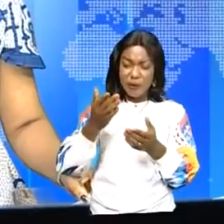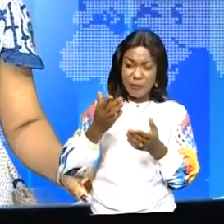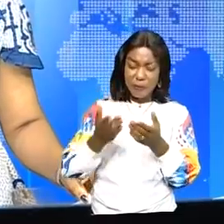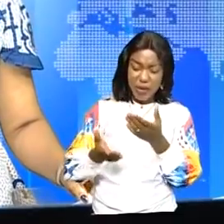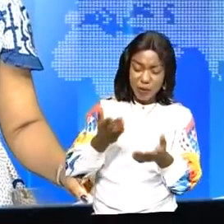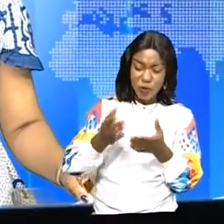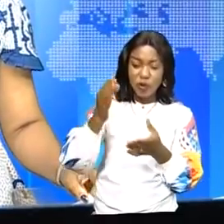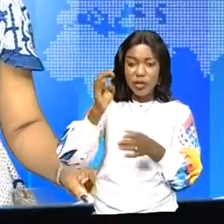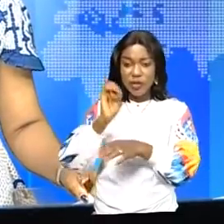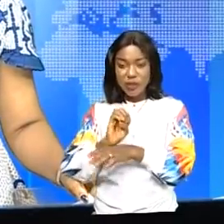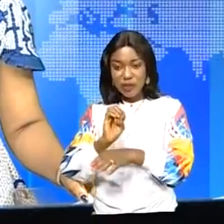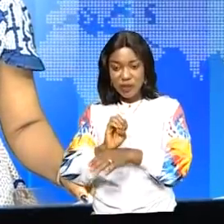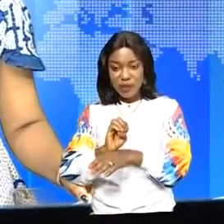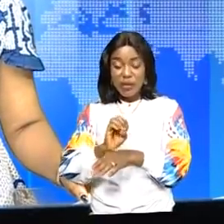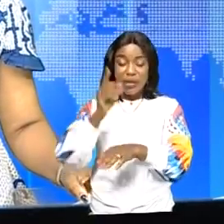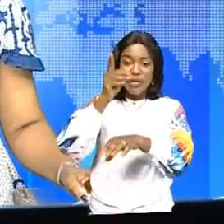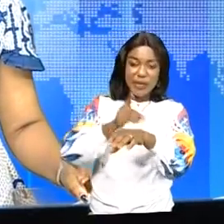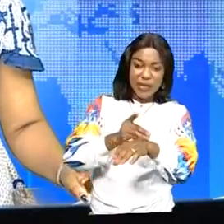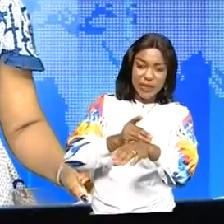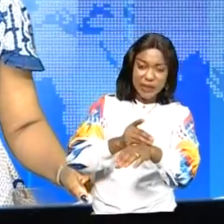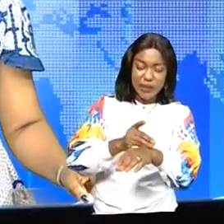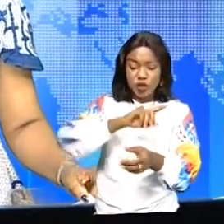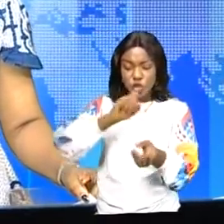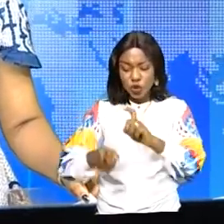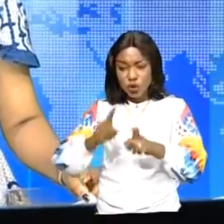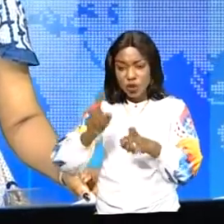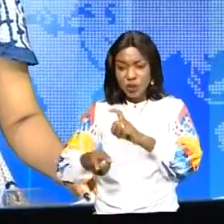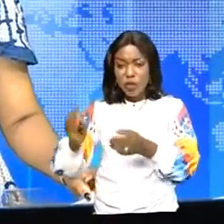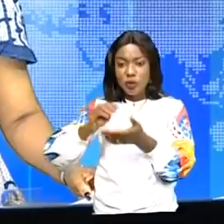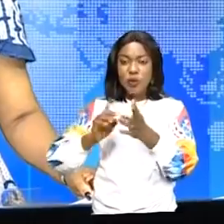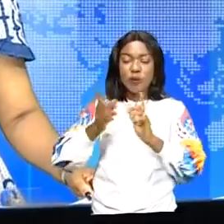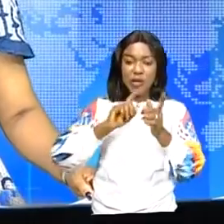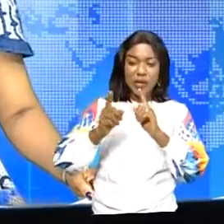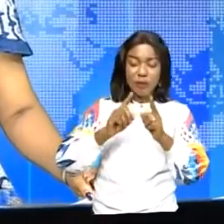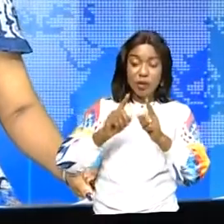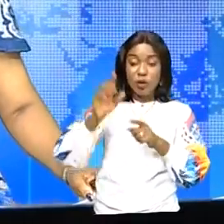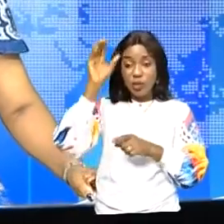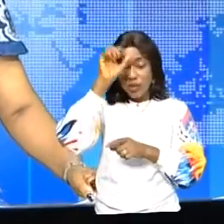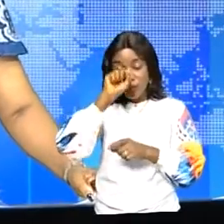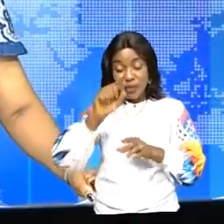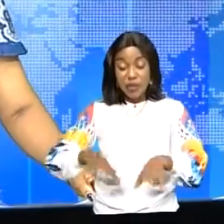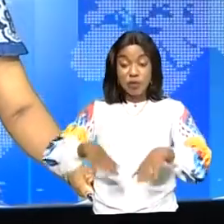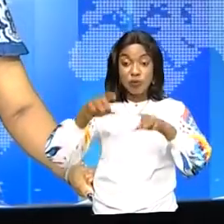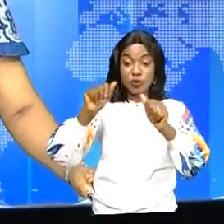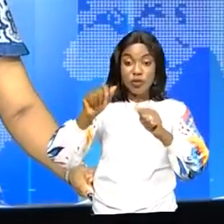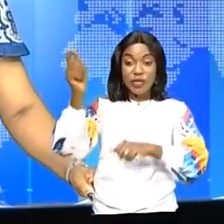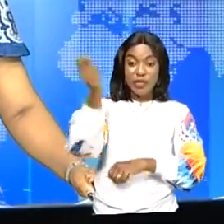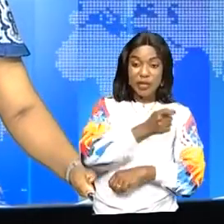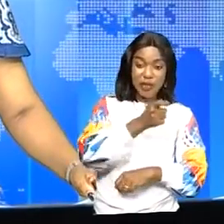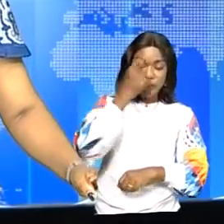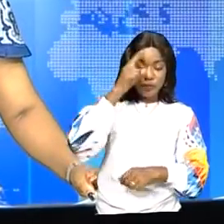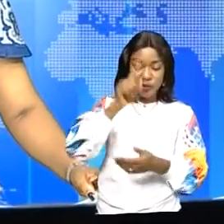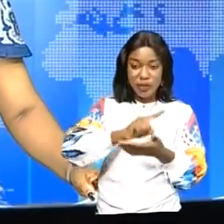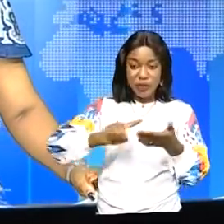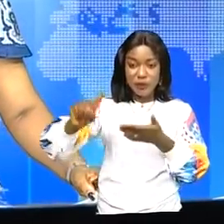Les techniciens ont brandi des dates critiques au Parlement. Edith Chala a retenu les adoptions des calendriers pour la session